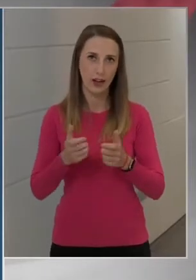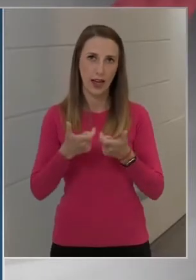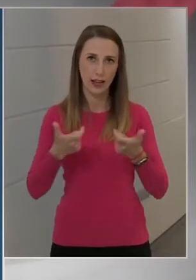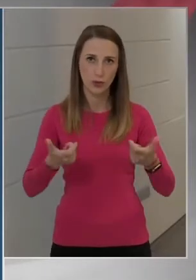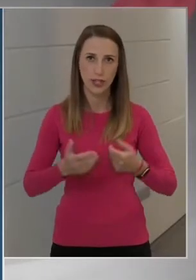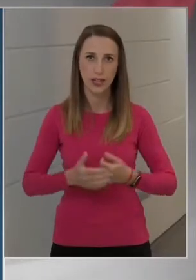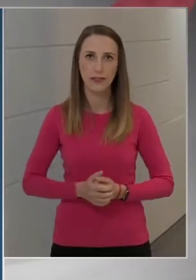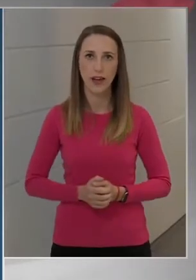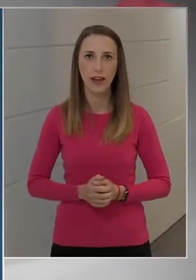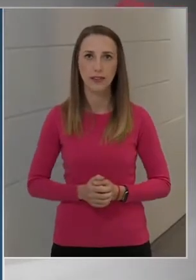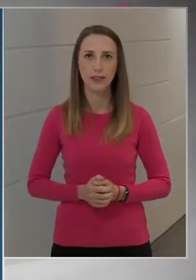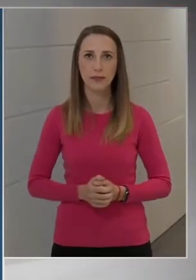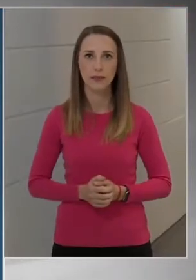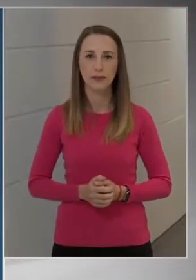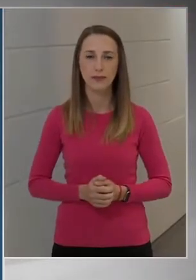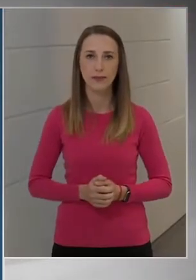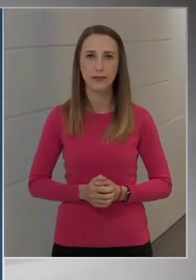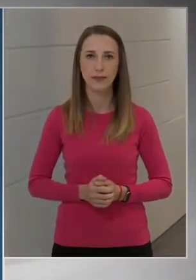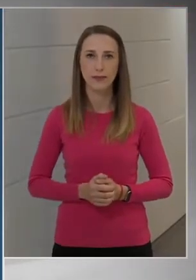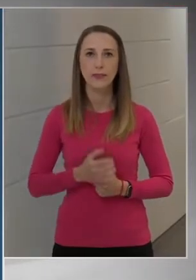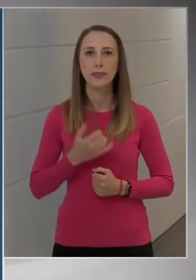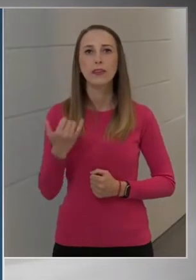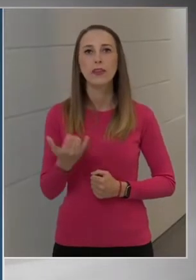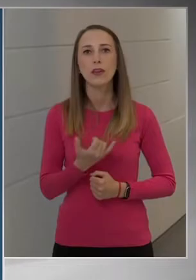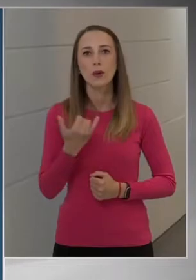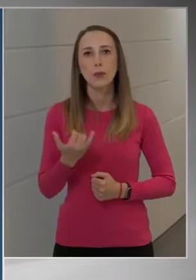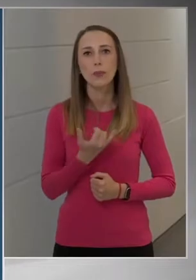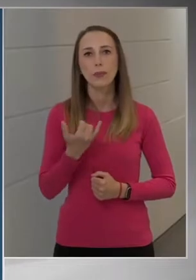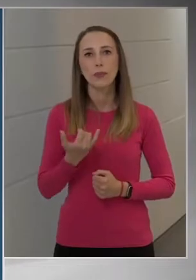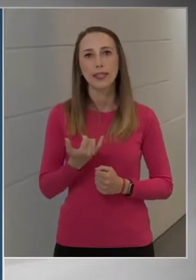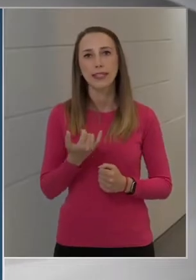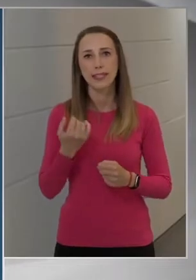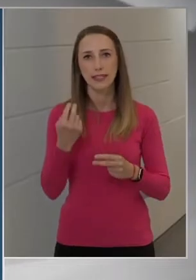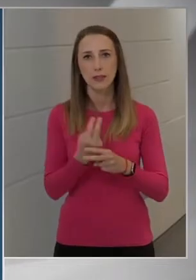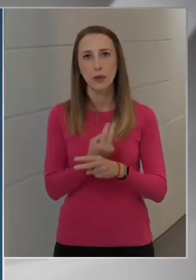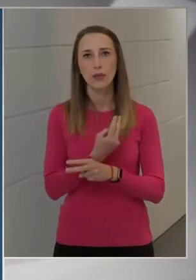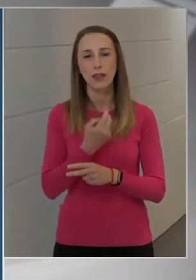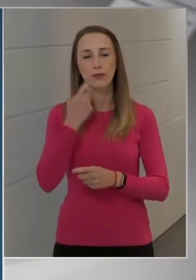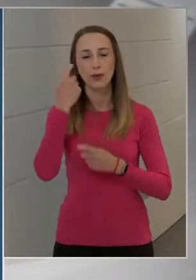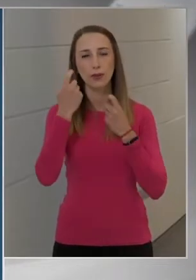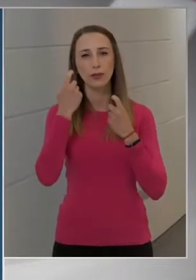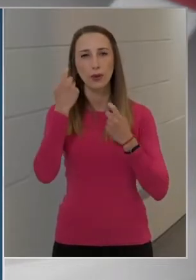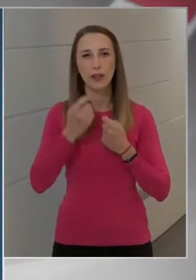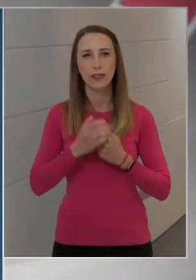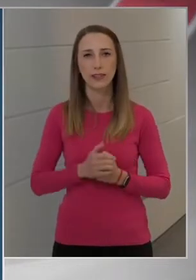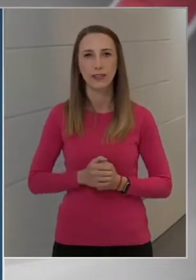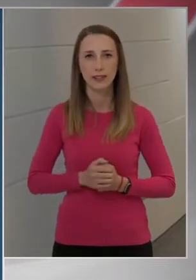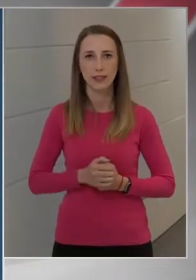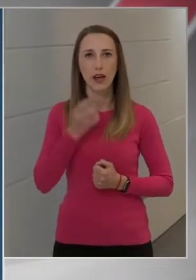Mindig arra szoktam gondolni, amikor Magyarország